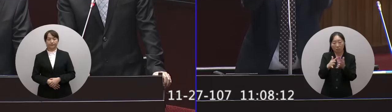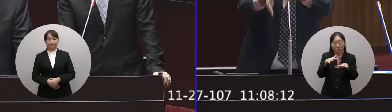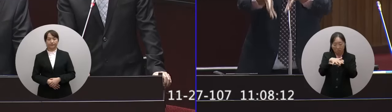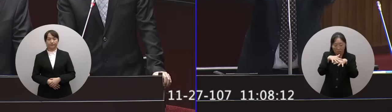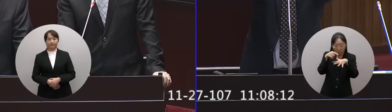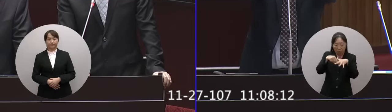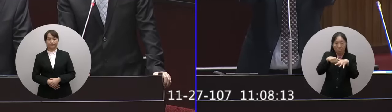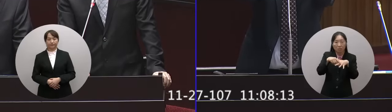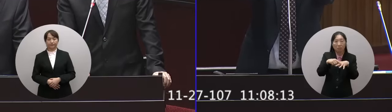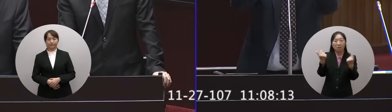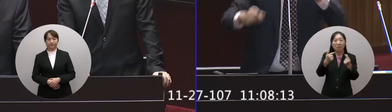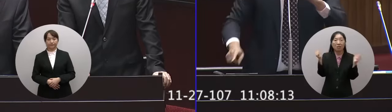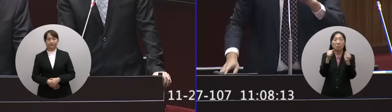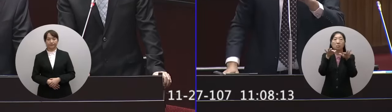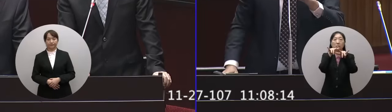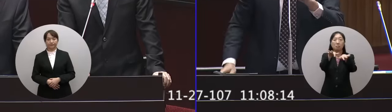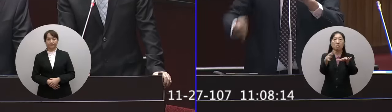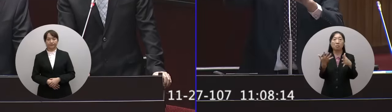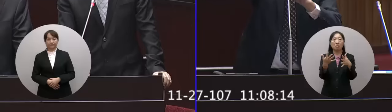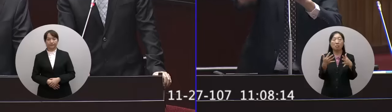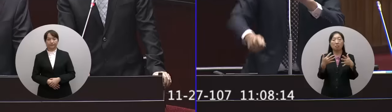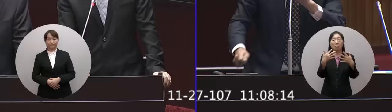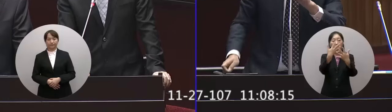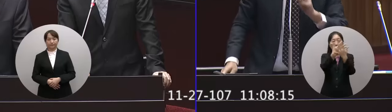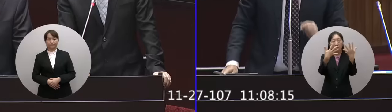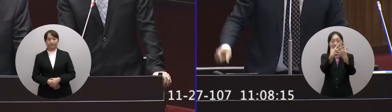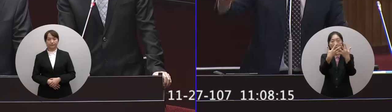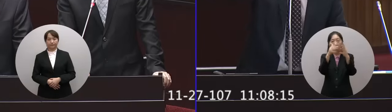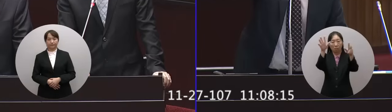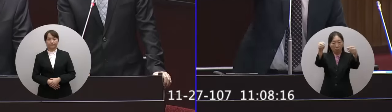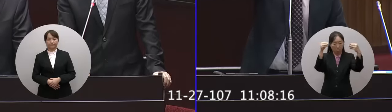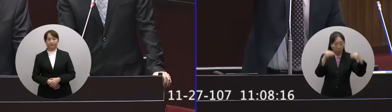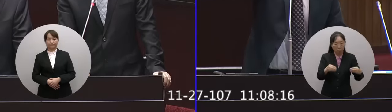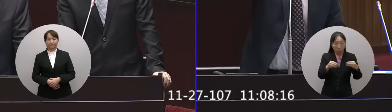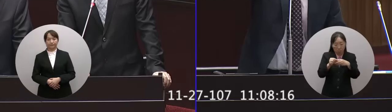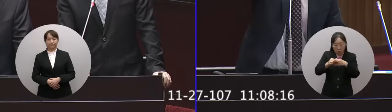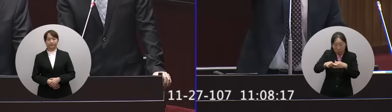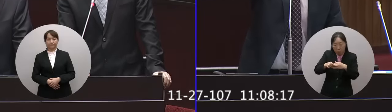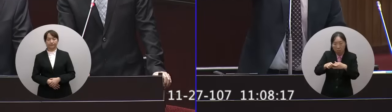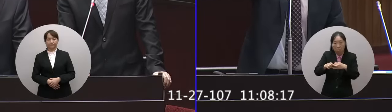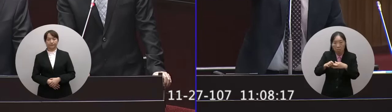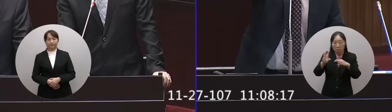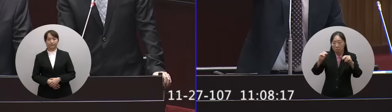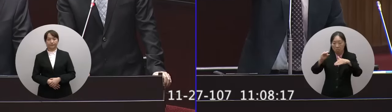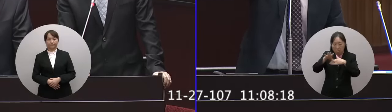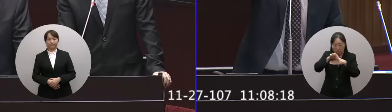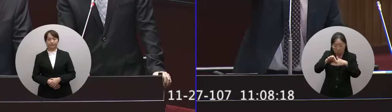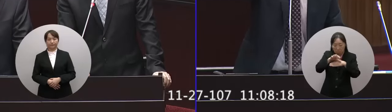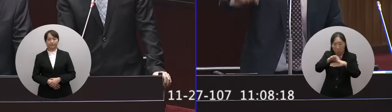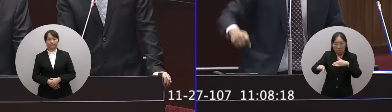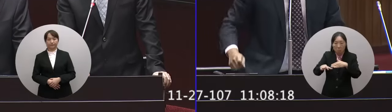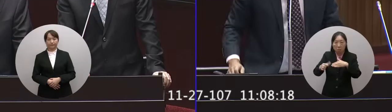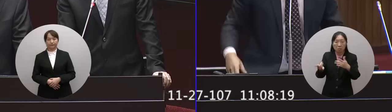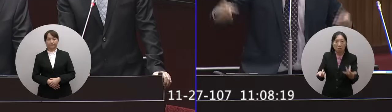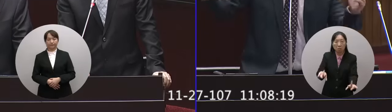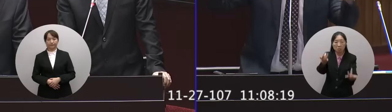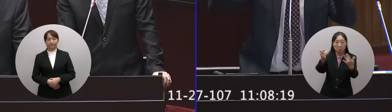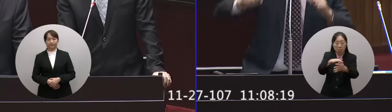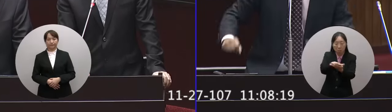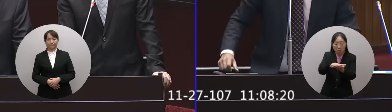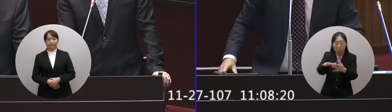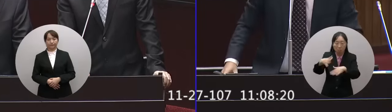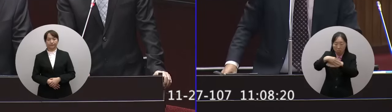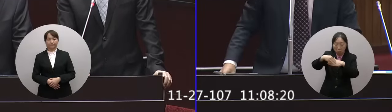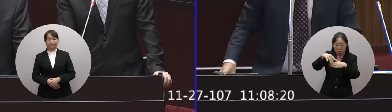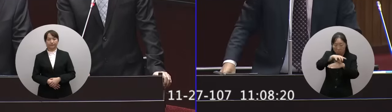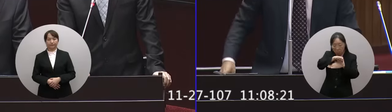濕機的濾網就像我們家裡的冷氣一樣拆下來兩公分後的泥土雜草羽毛你要散